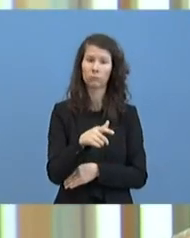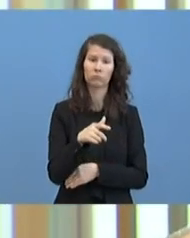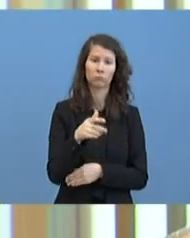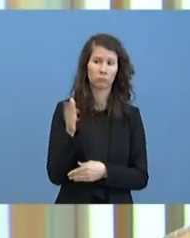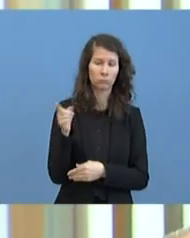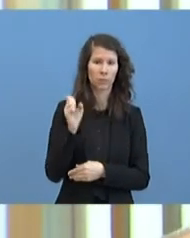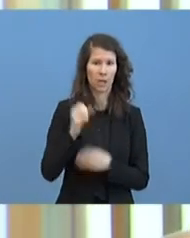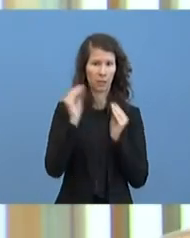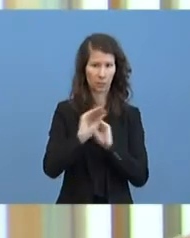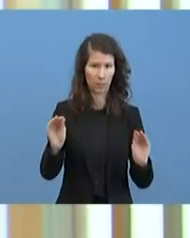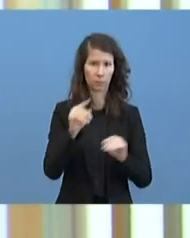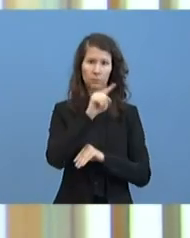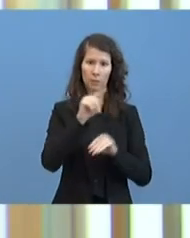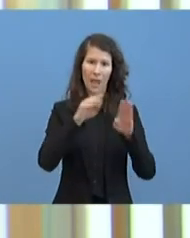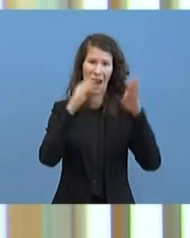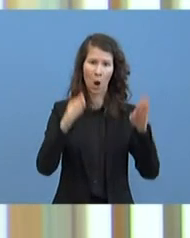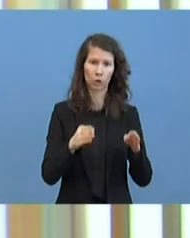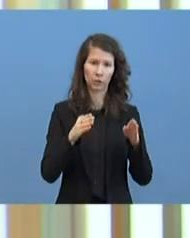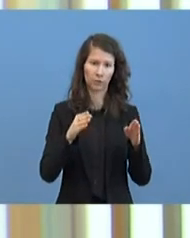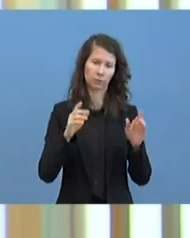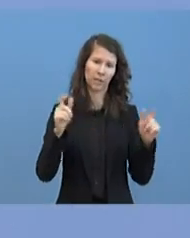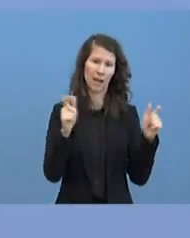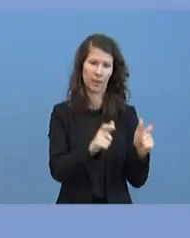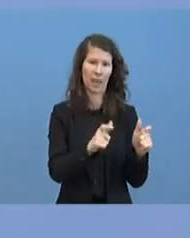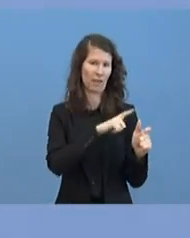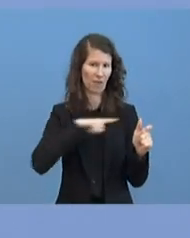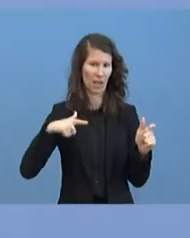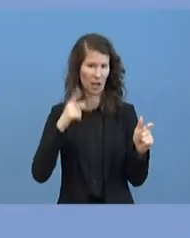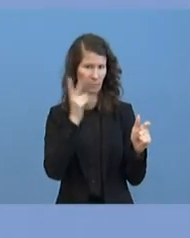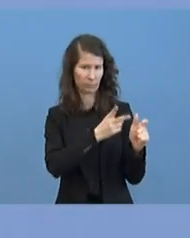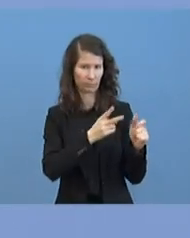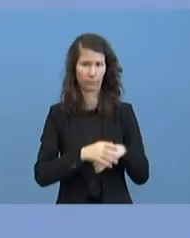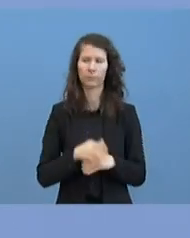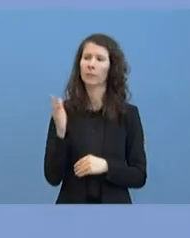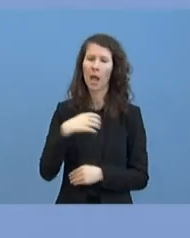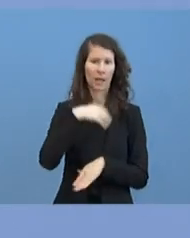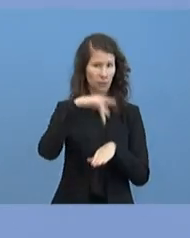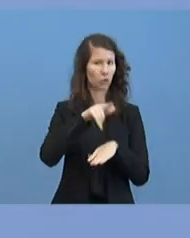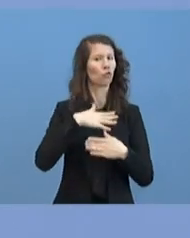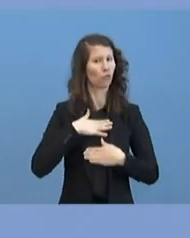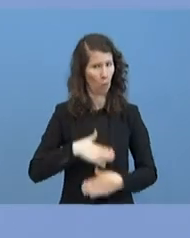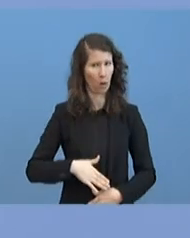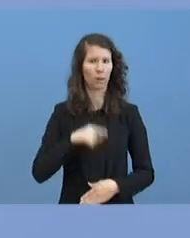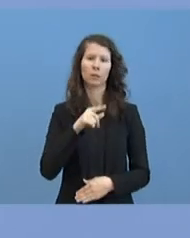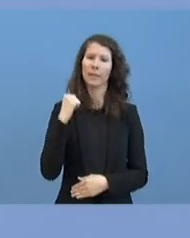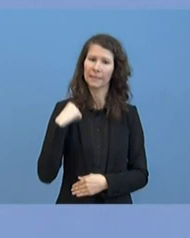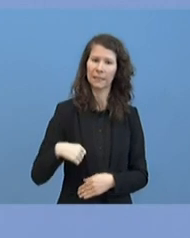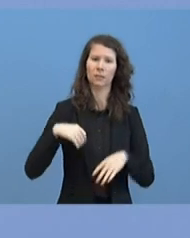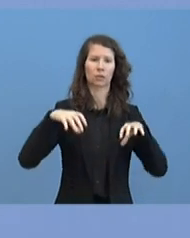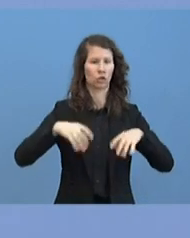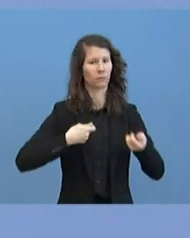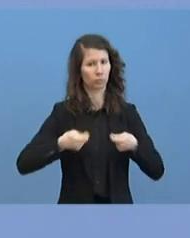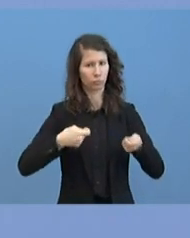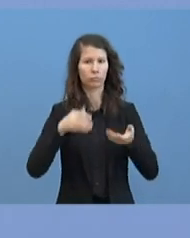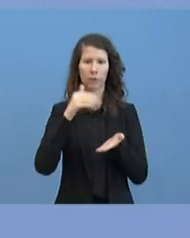Kanzlerin in häuslicher Quarantäne bleiben muss? Also, der Kanzlerin geht es gut. Sie führt die Dienstgeschäfte, wie wir das gesagt haben,